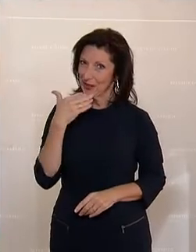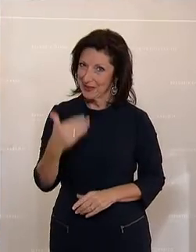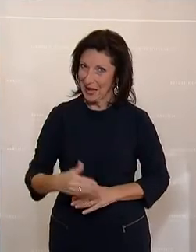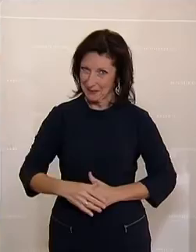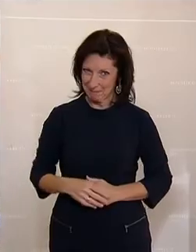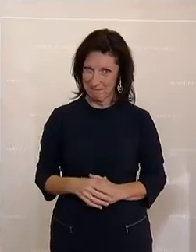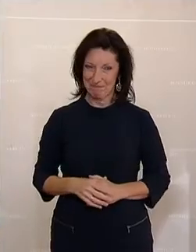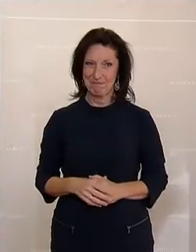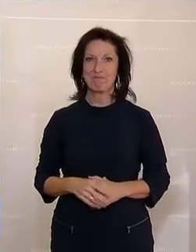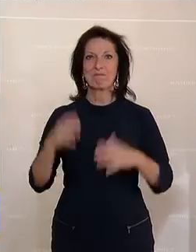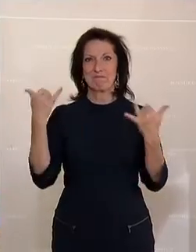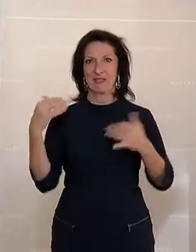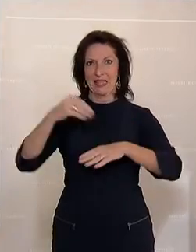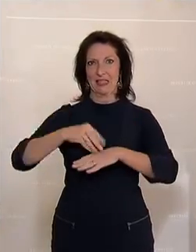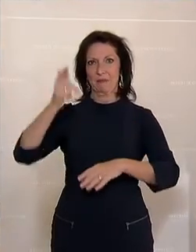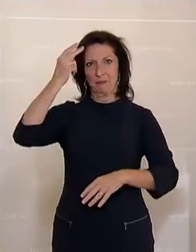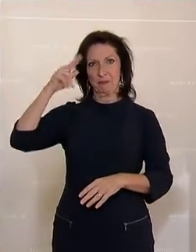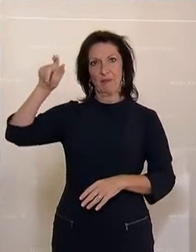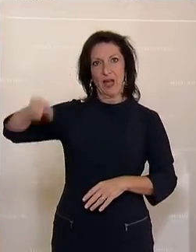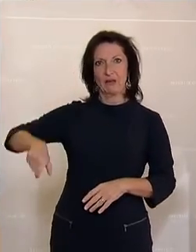Sagt der Rechnungshof-Sprecher der Grünen, David Stöckmüller.